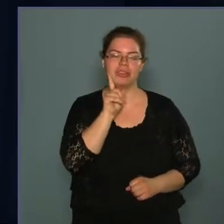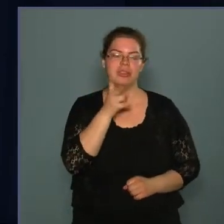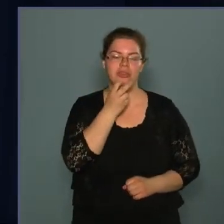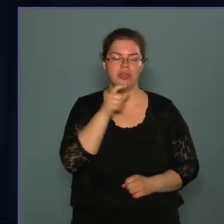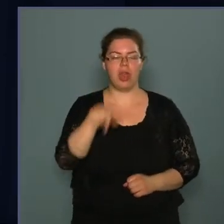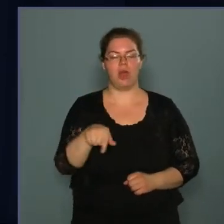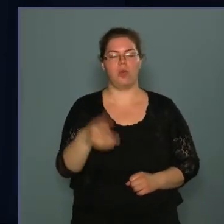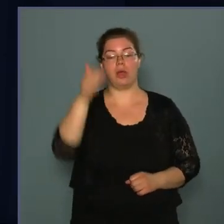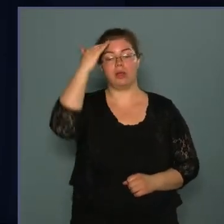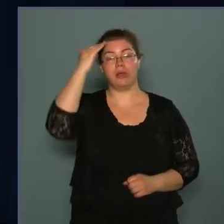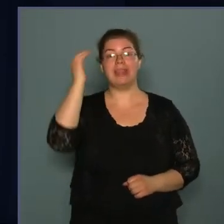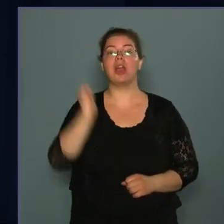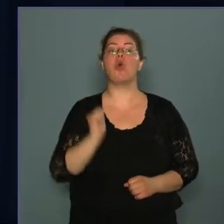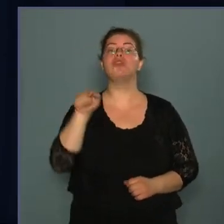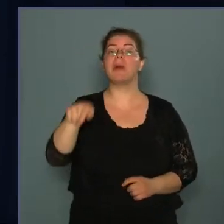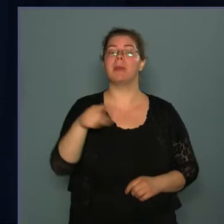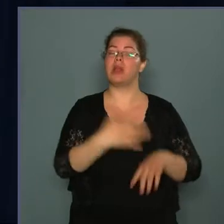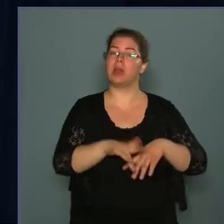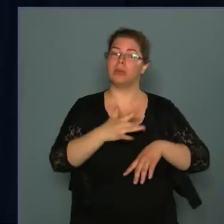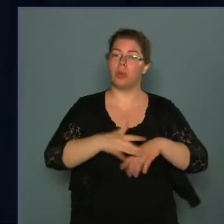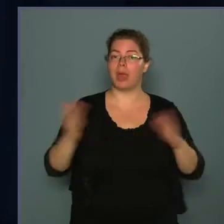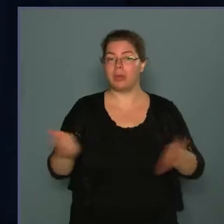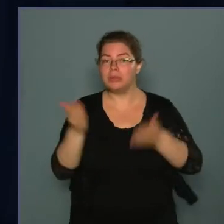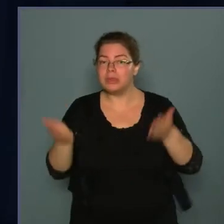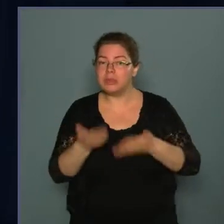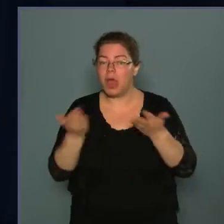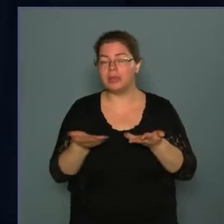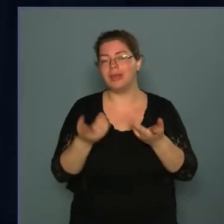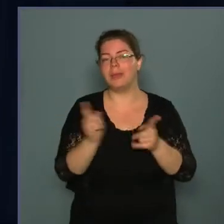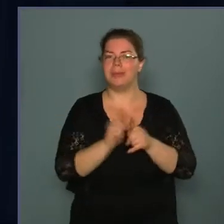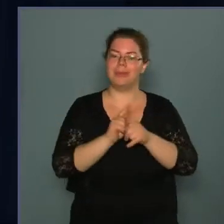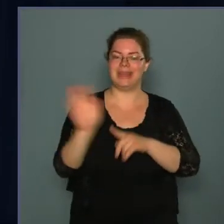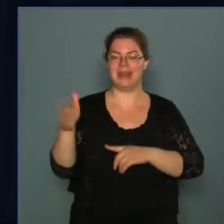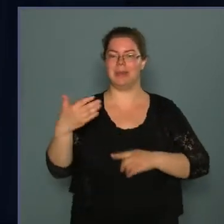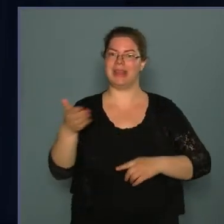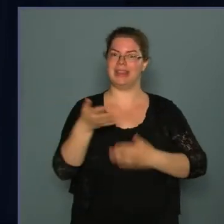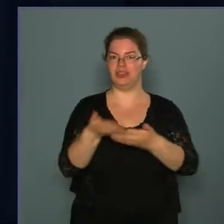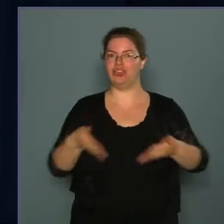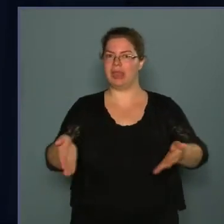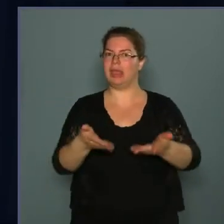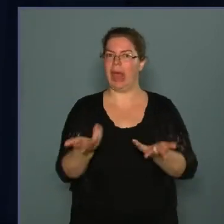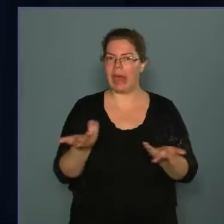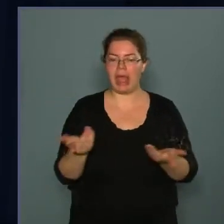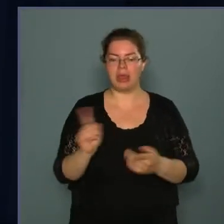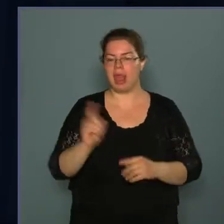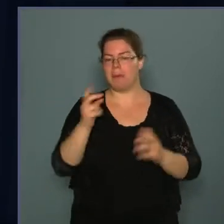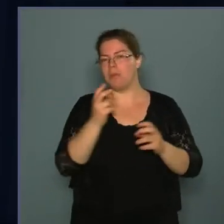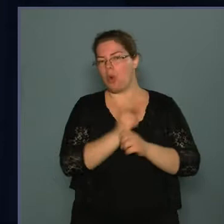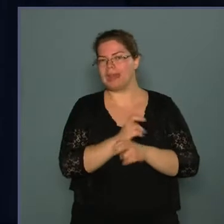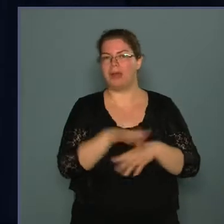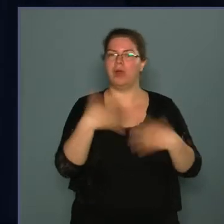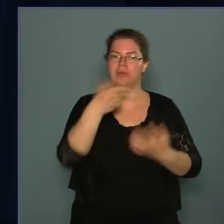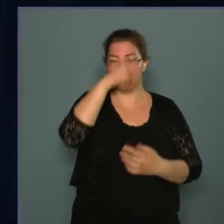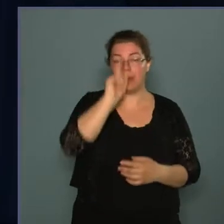katonáit a kocsmában arra próbálja bíztatni, mint nemzetiségieket, ugye, tehát nem osztrákokat vagy